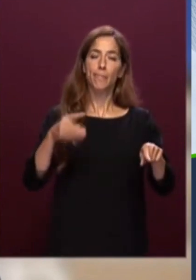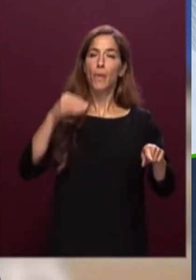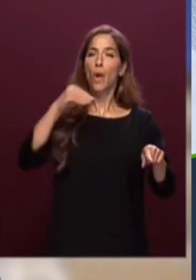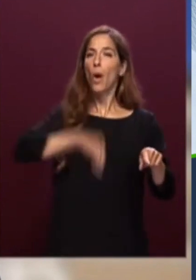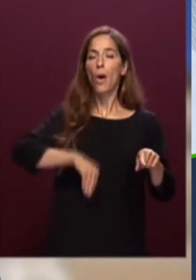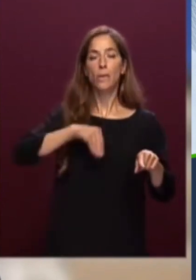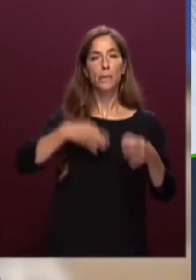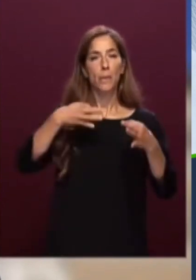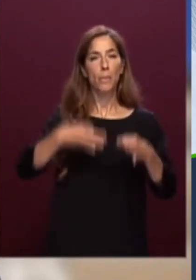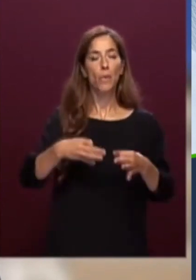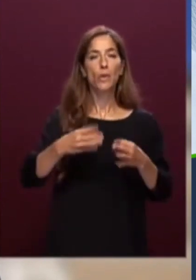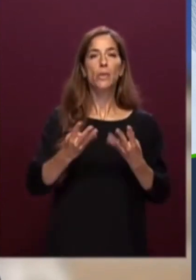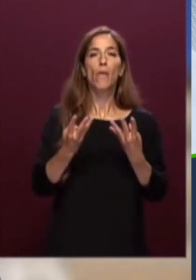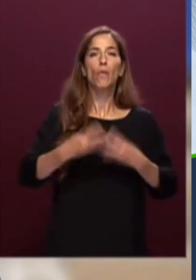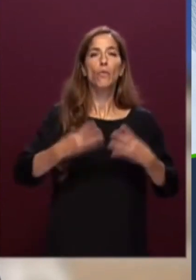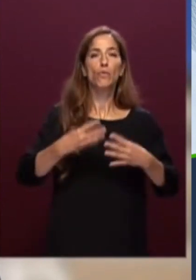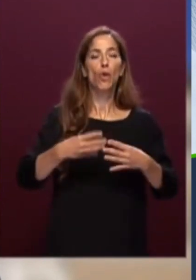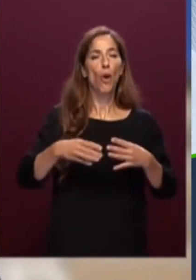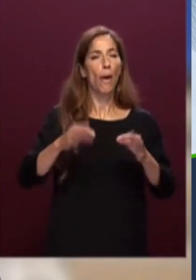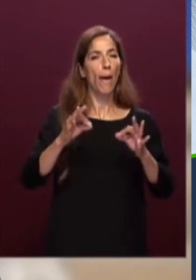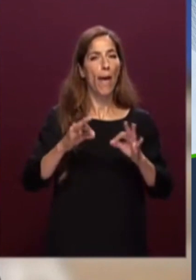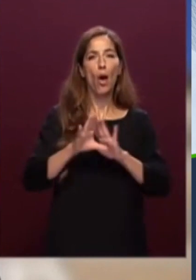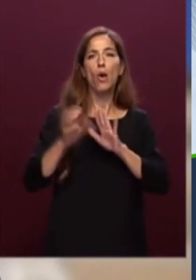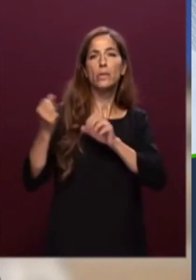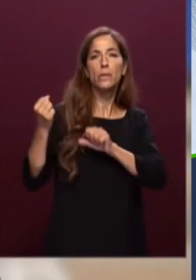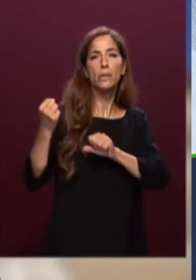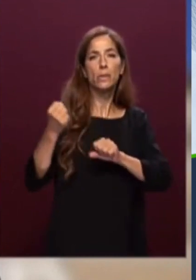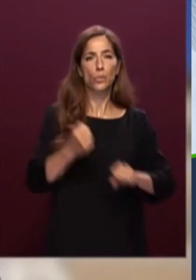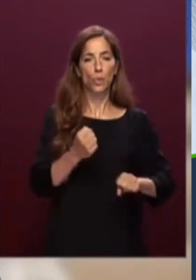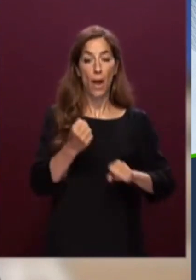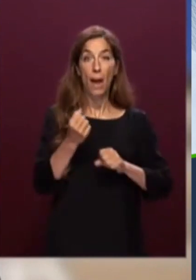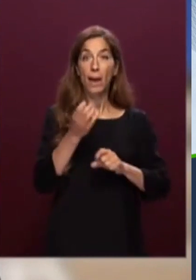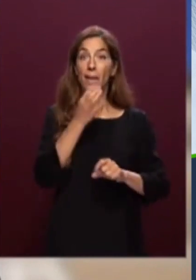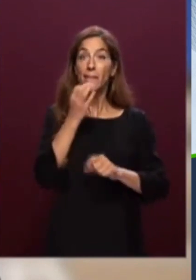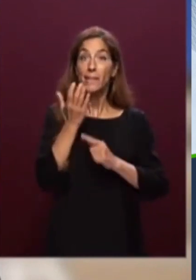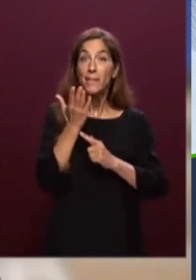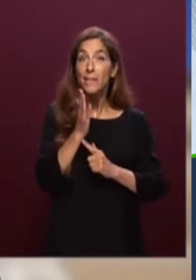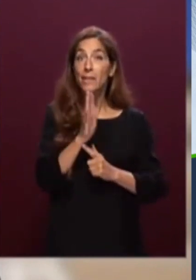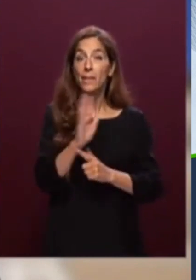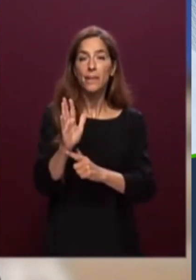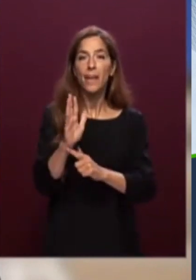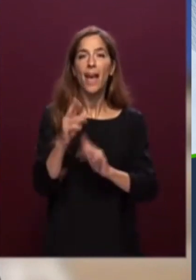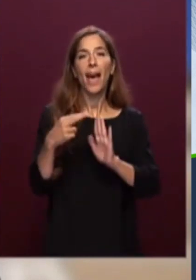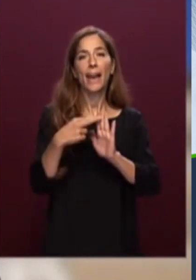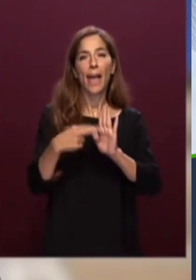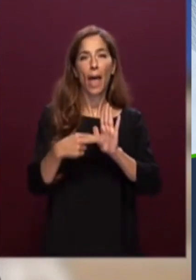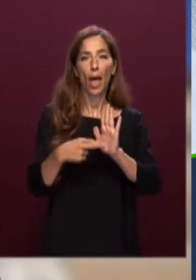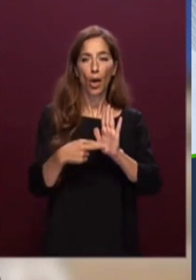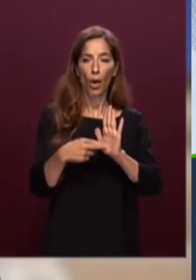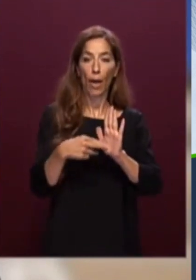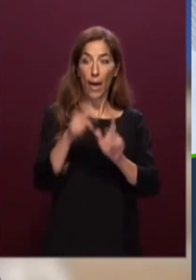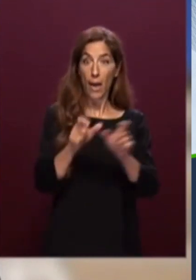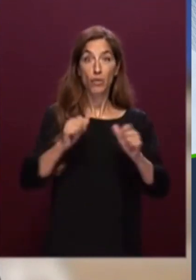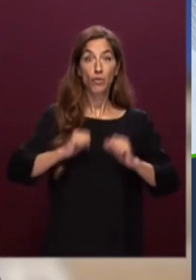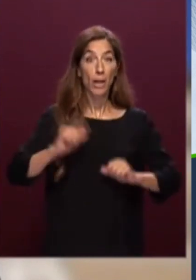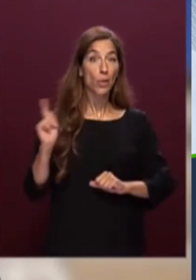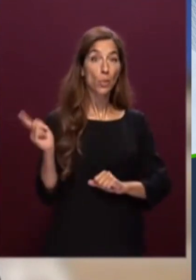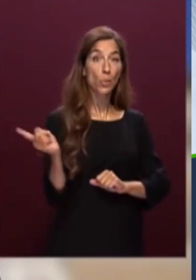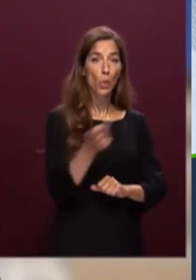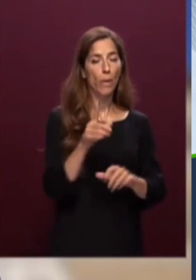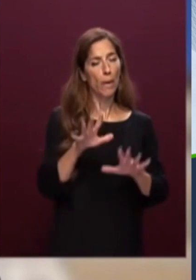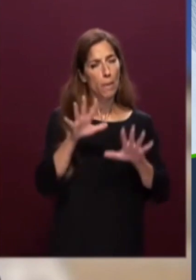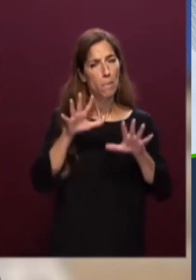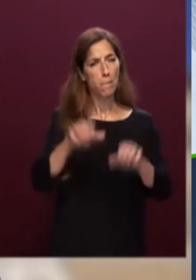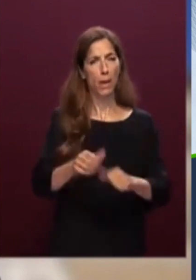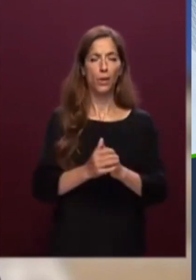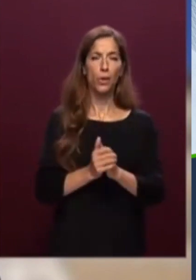primariamente quella della definizione delle regole che impegnano tutti i cittadini la rinnovata